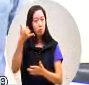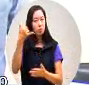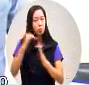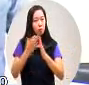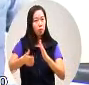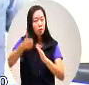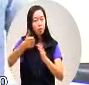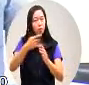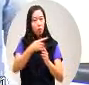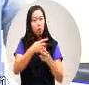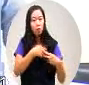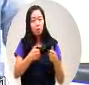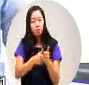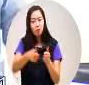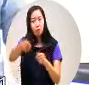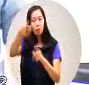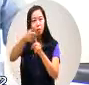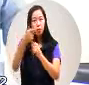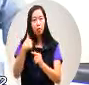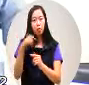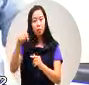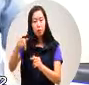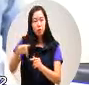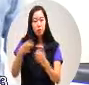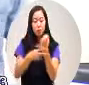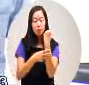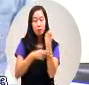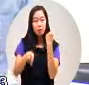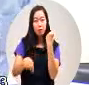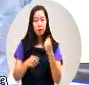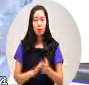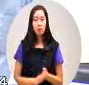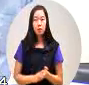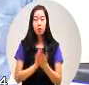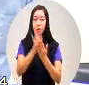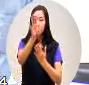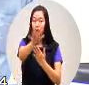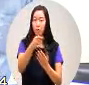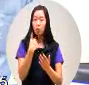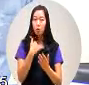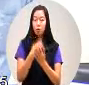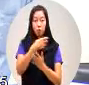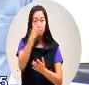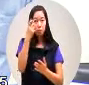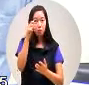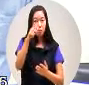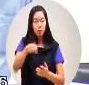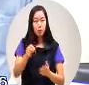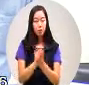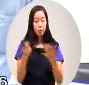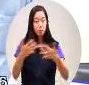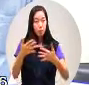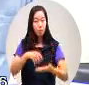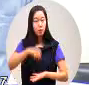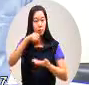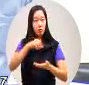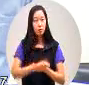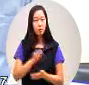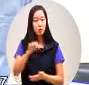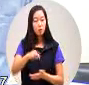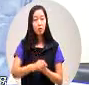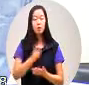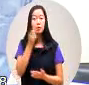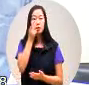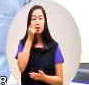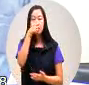副市长的就是这个就是这个梨那么后来呢我们看到这个部分这是台